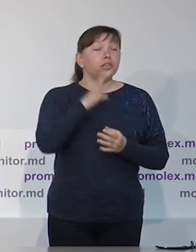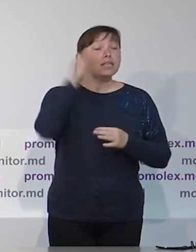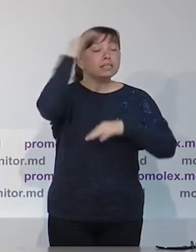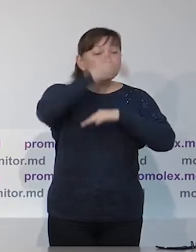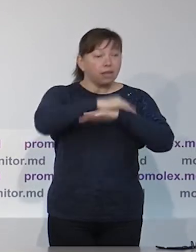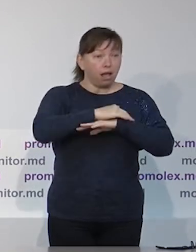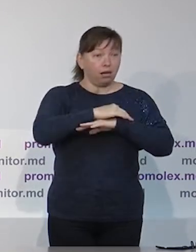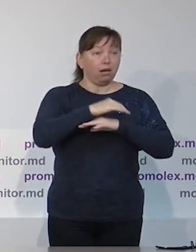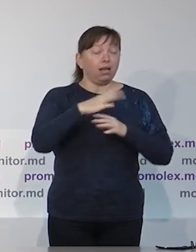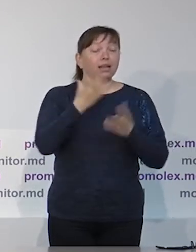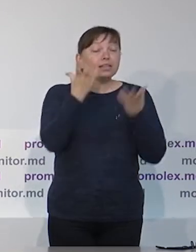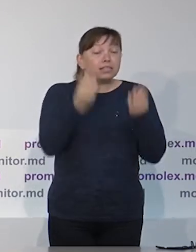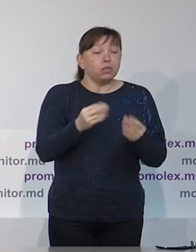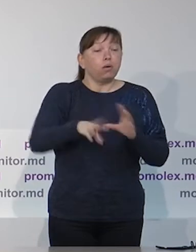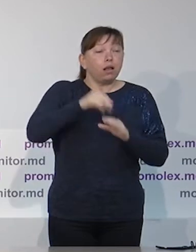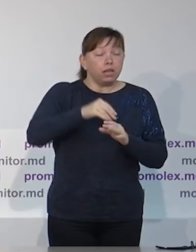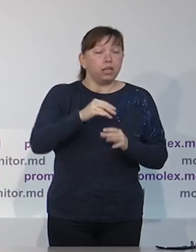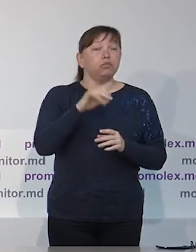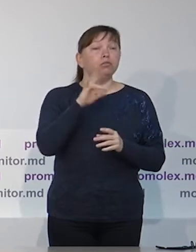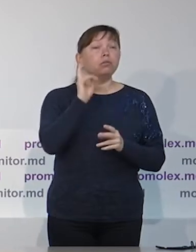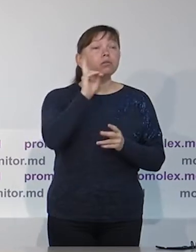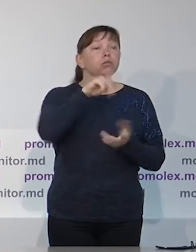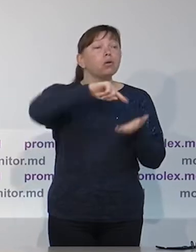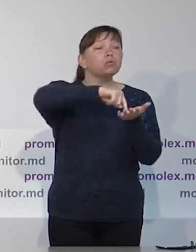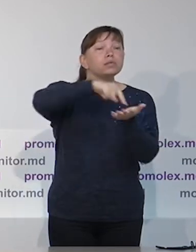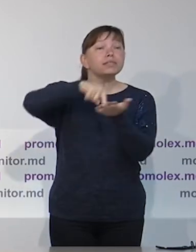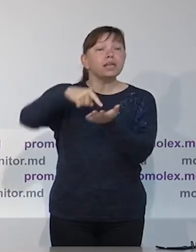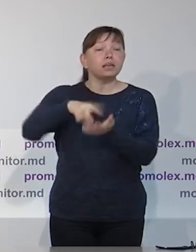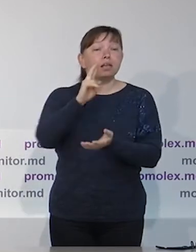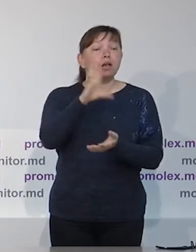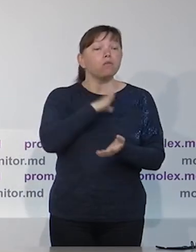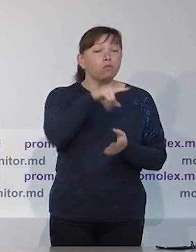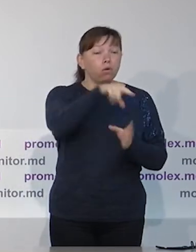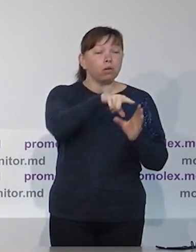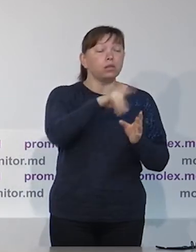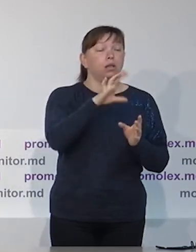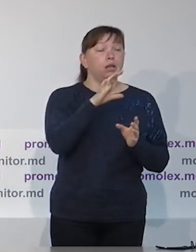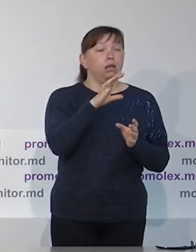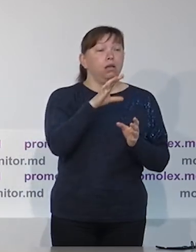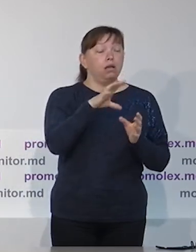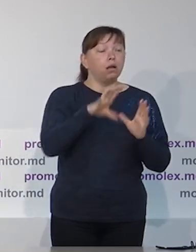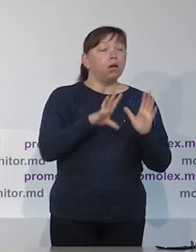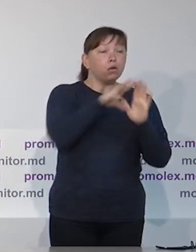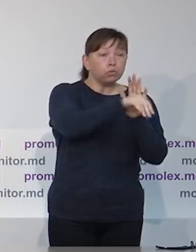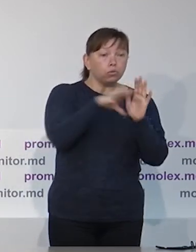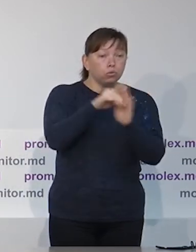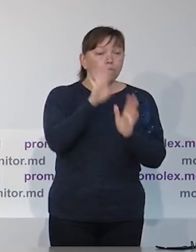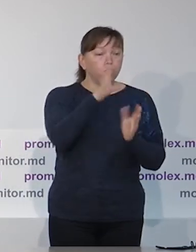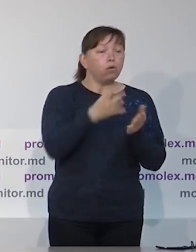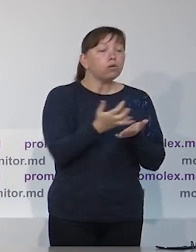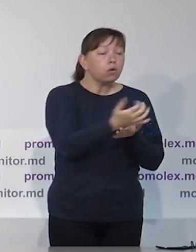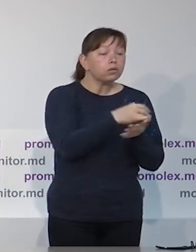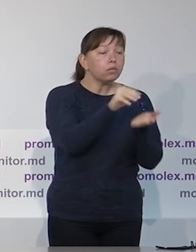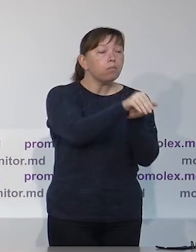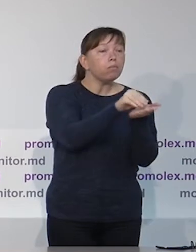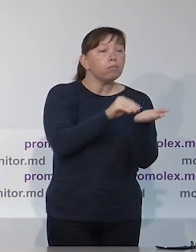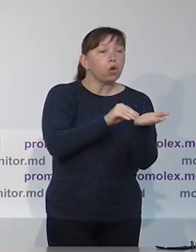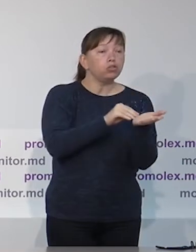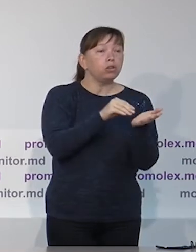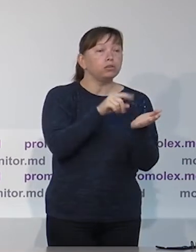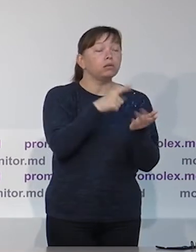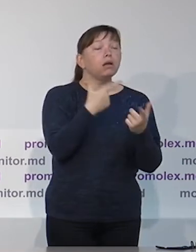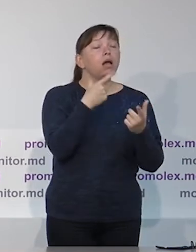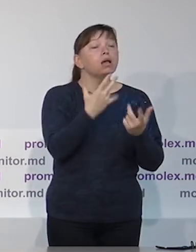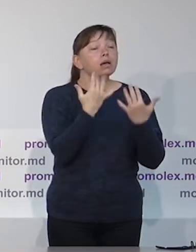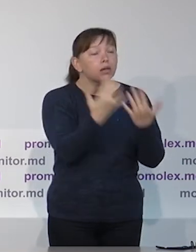день голосования, наши наблюдатели на избирательных участках, на отдельных избирательных